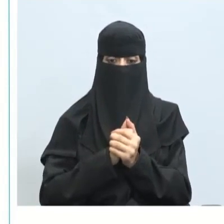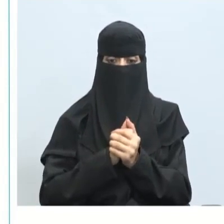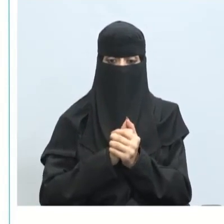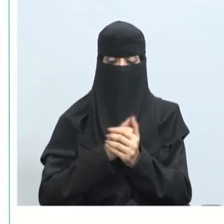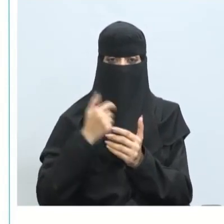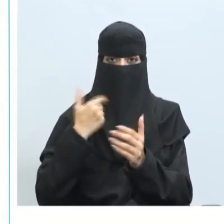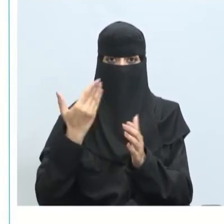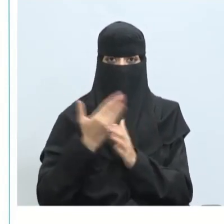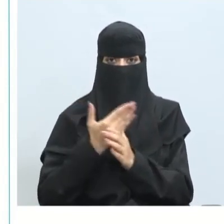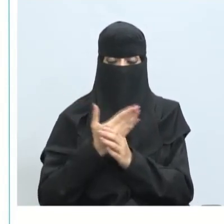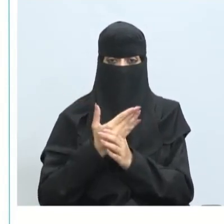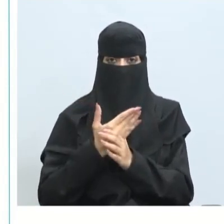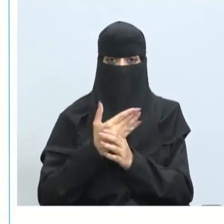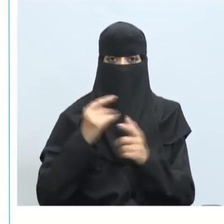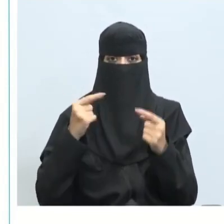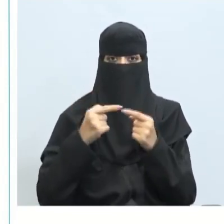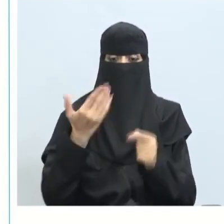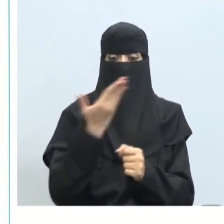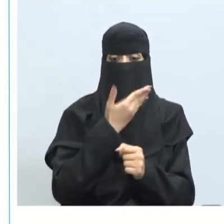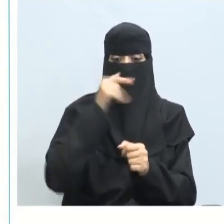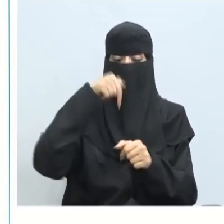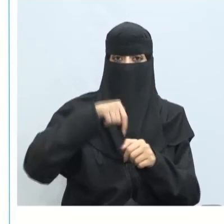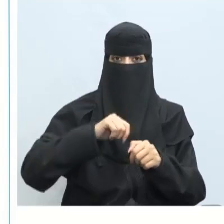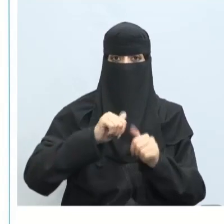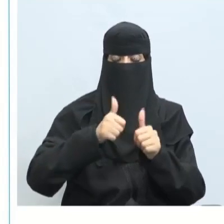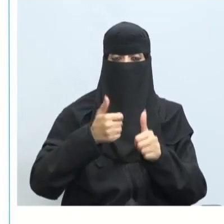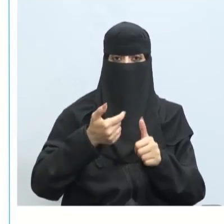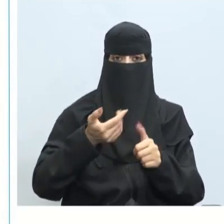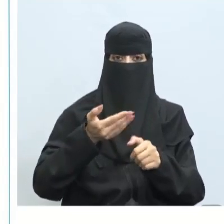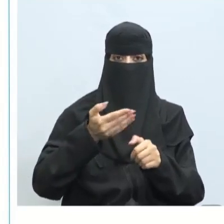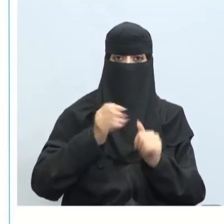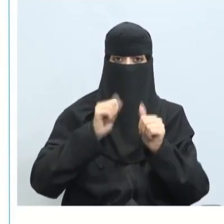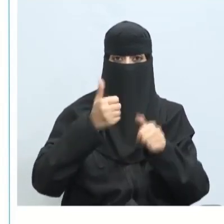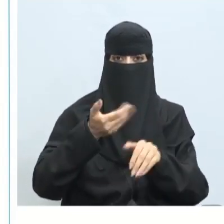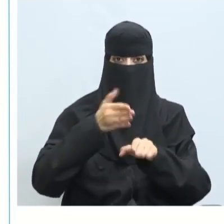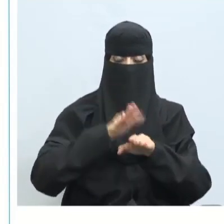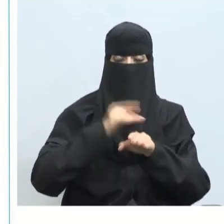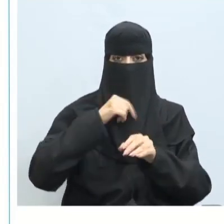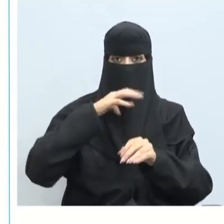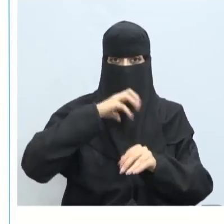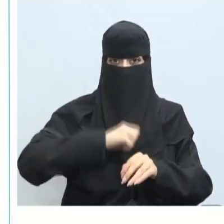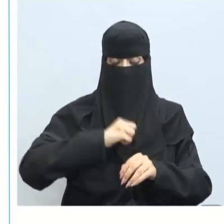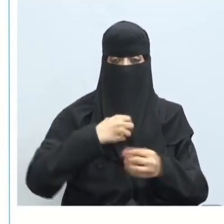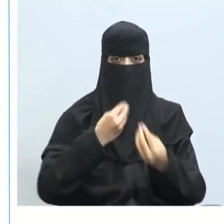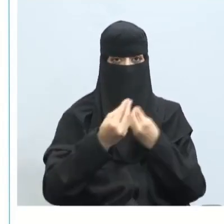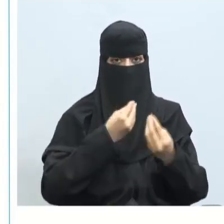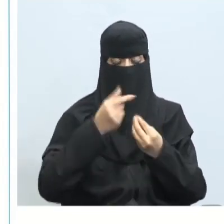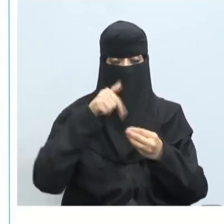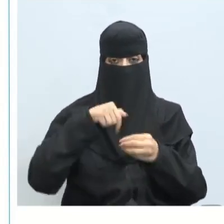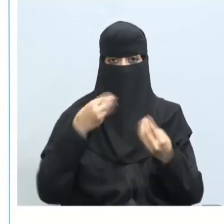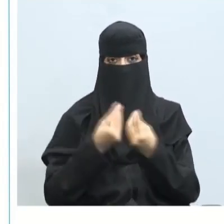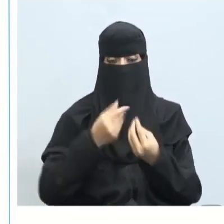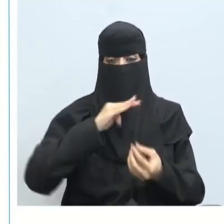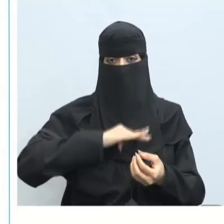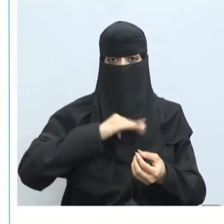وغيره نأتي للعوامل التي تجعلنا تأثر في عملية القدرة على التحكم أو التعامل مع ضغوط